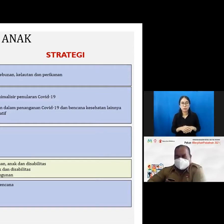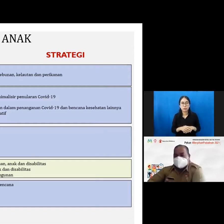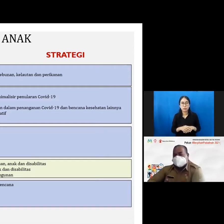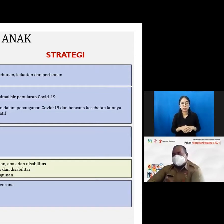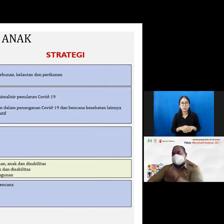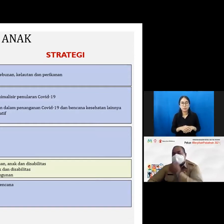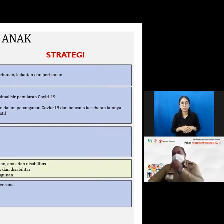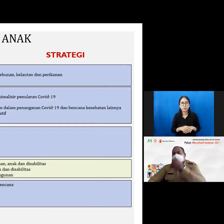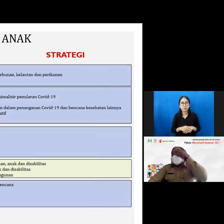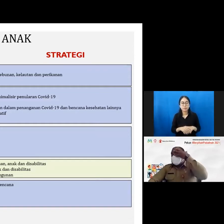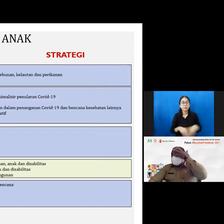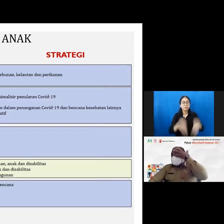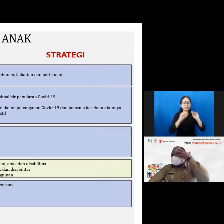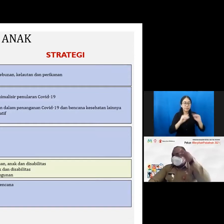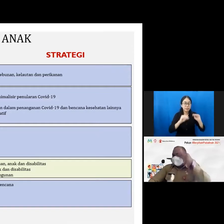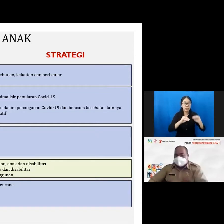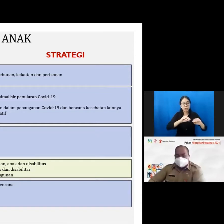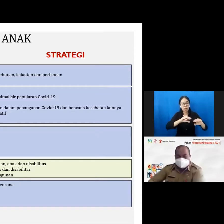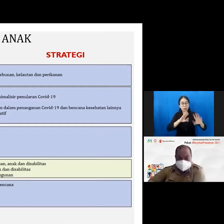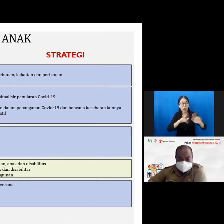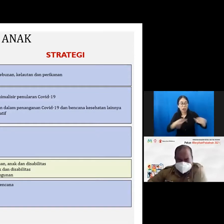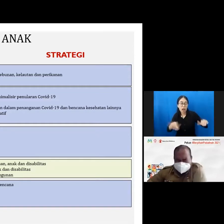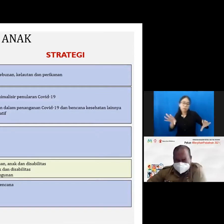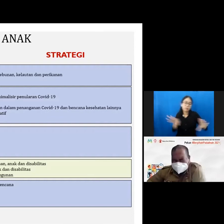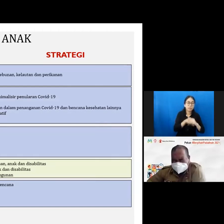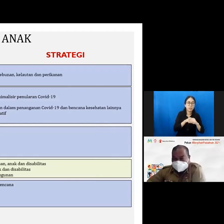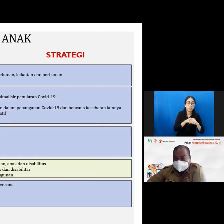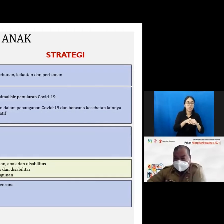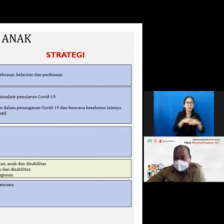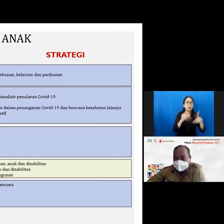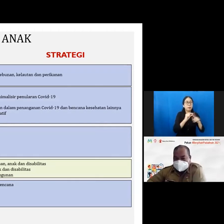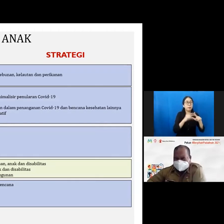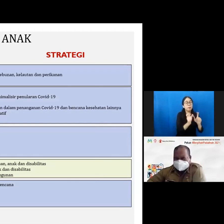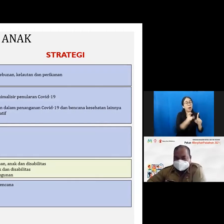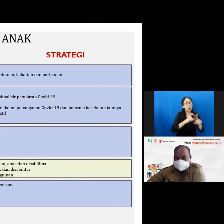anak usia dini dan prasekolah yang kemudian dijabarkan dalam